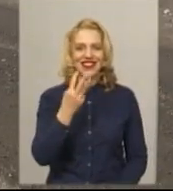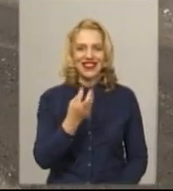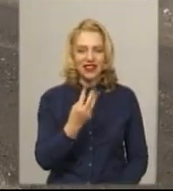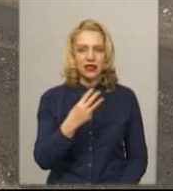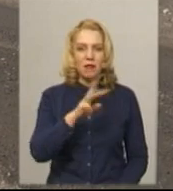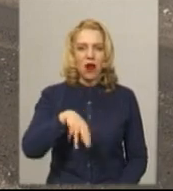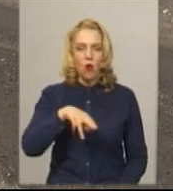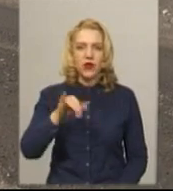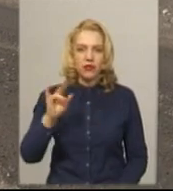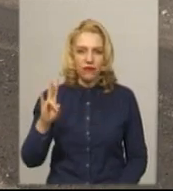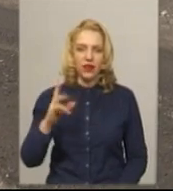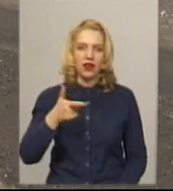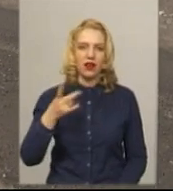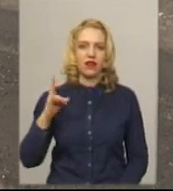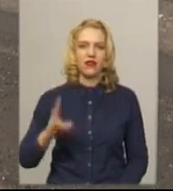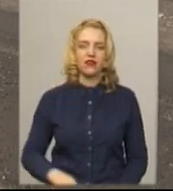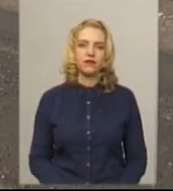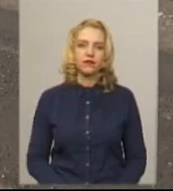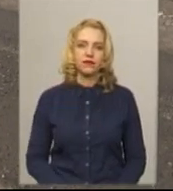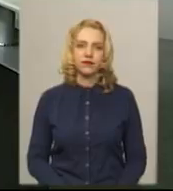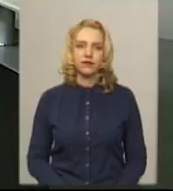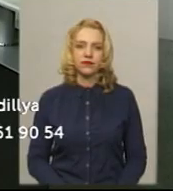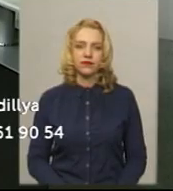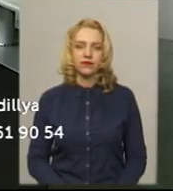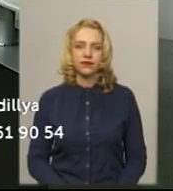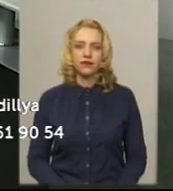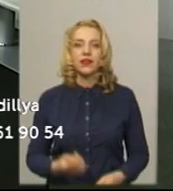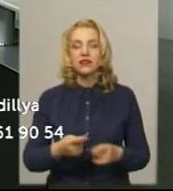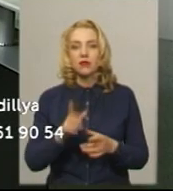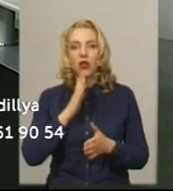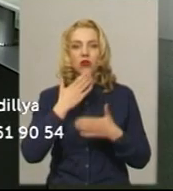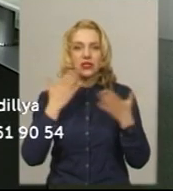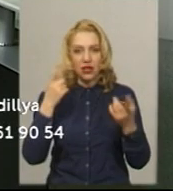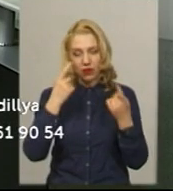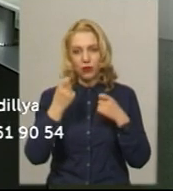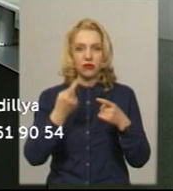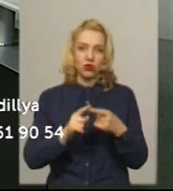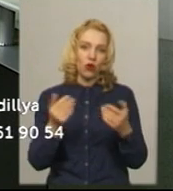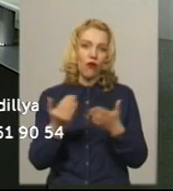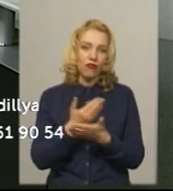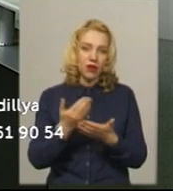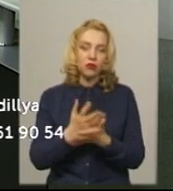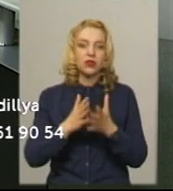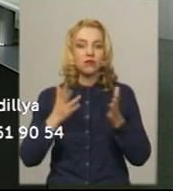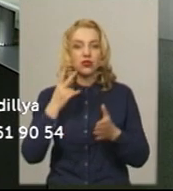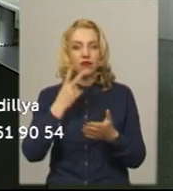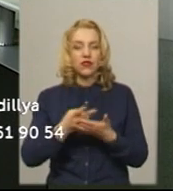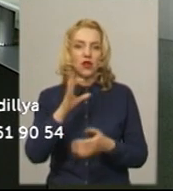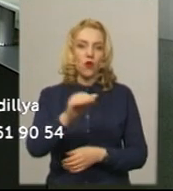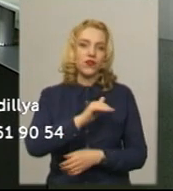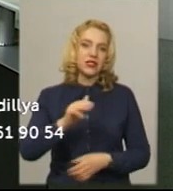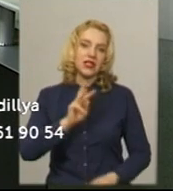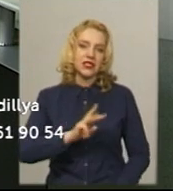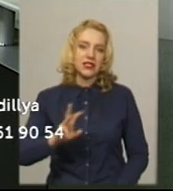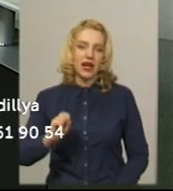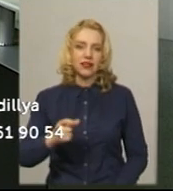Віктор Кривий. Новини на Суспільному. Хмельниччина. Це остання інформація цього випуску. Більше дивіться на нашому офіційному